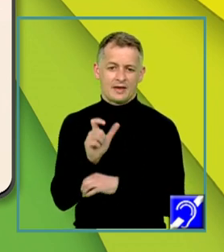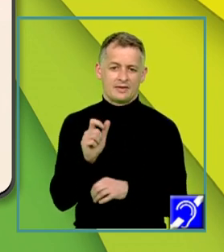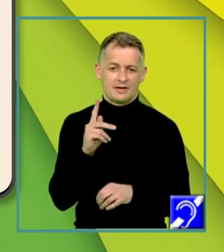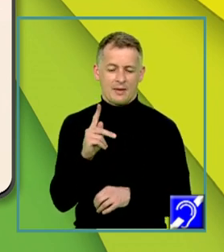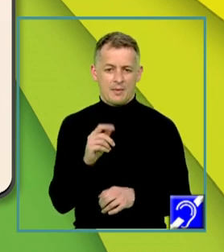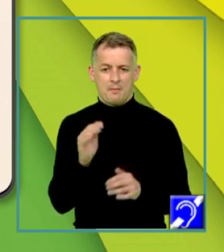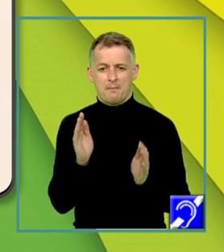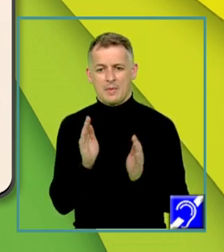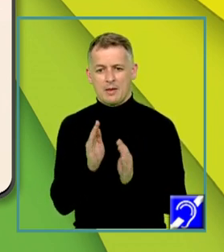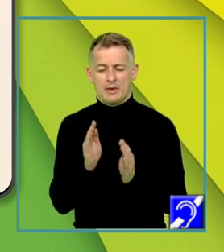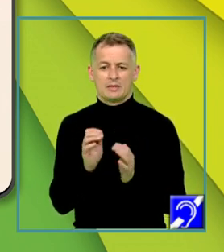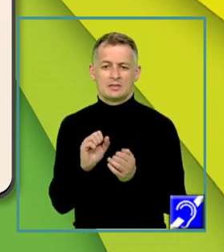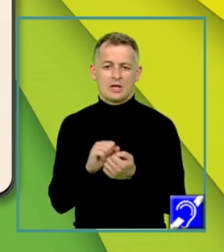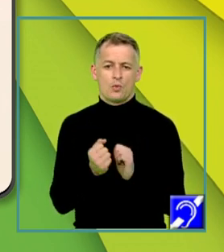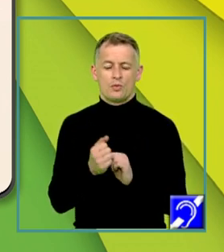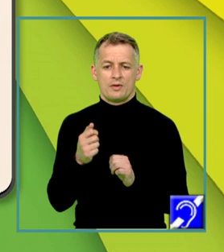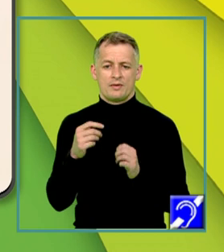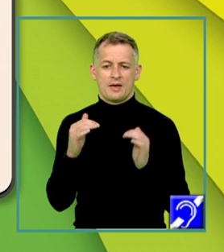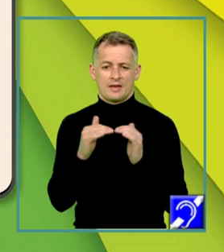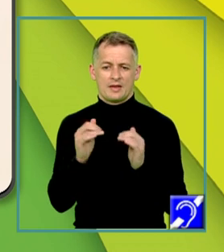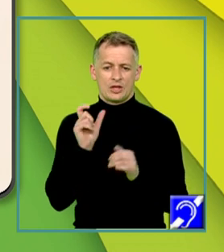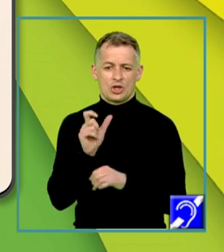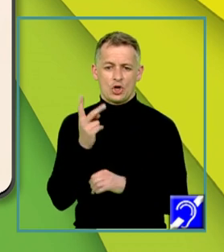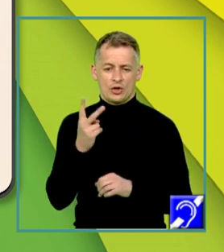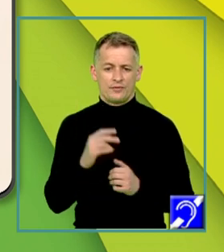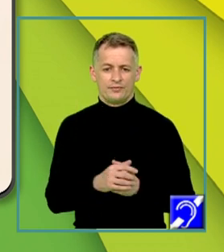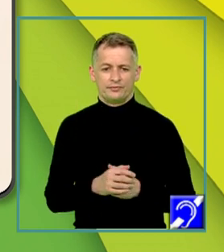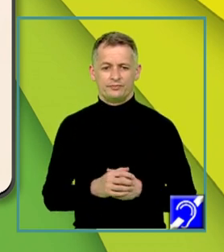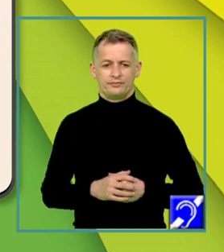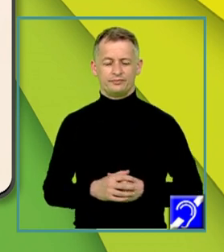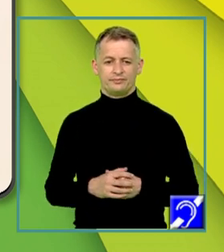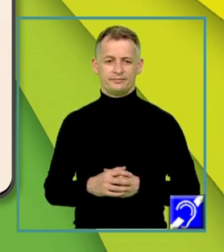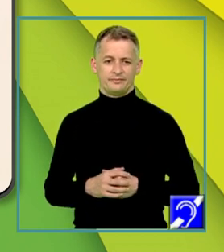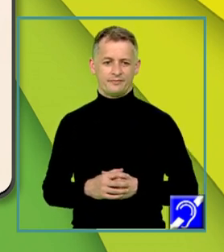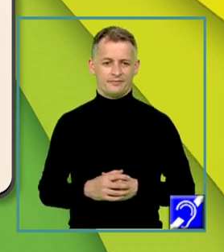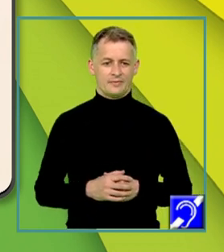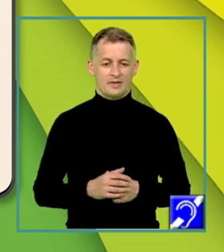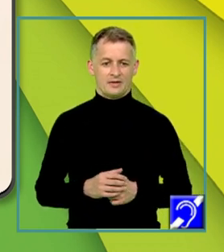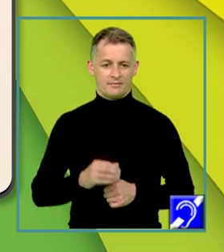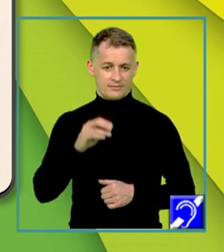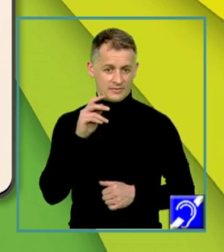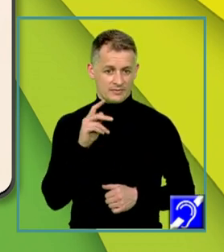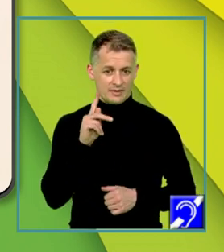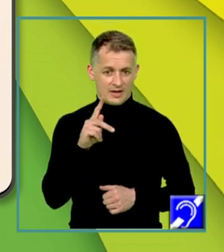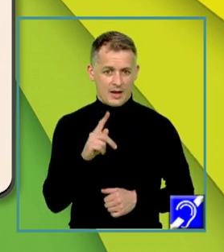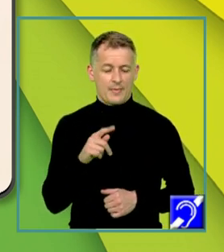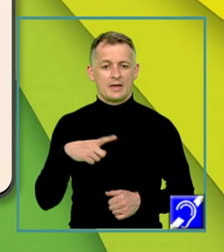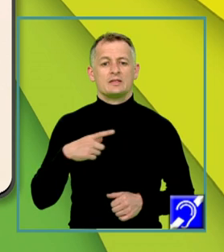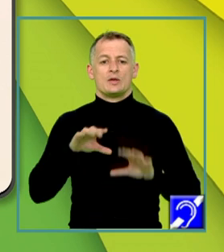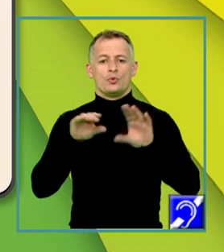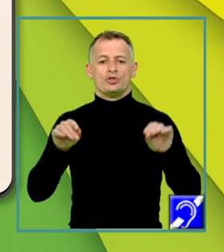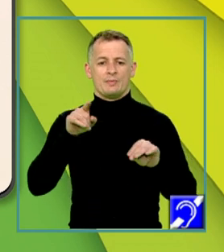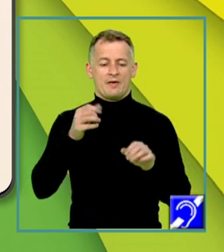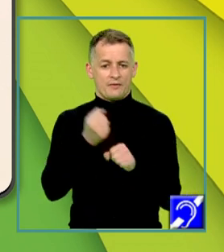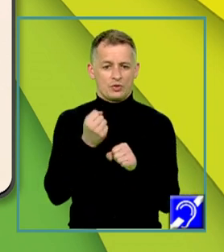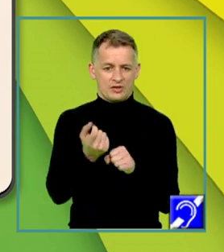2. Deoarece k este numărul întreg, obținem k aparține mulțimii formate